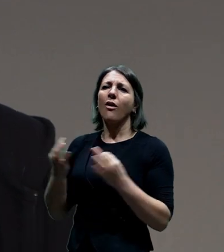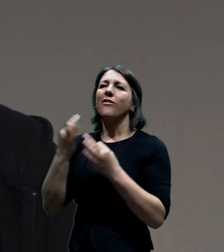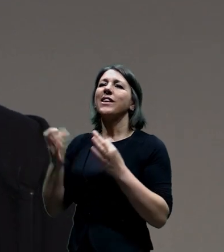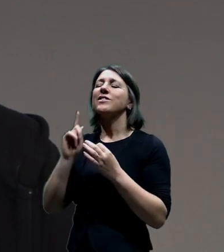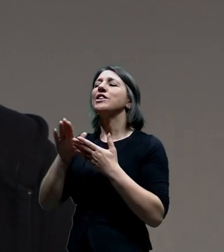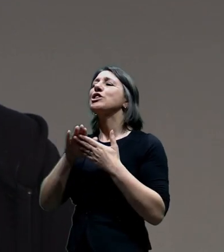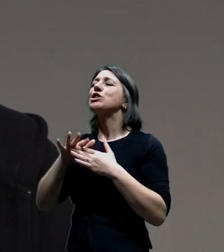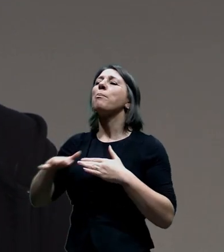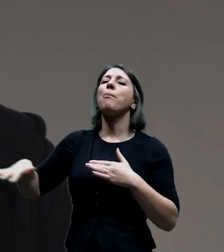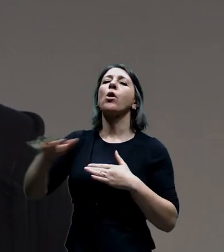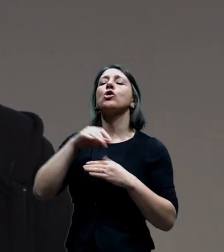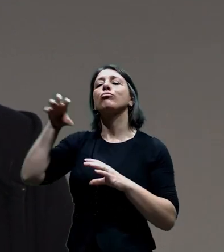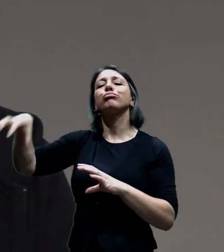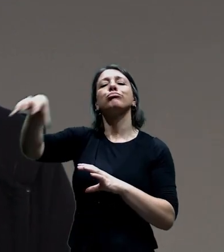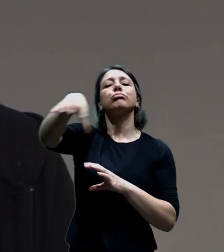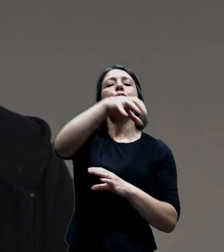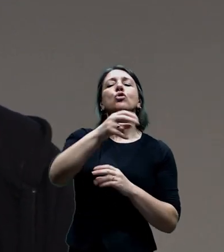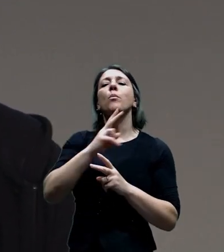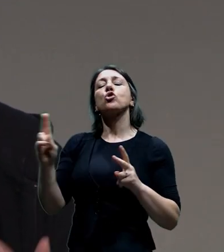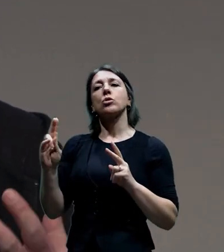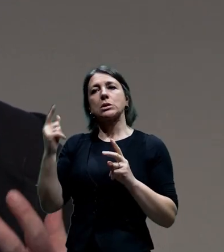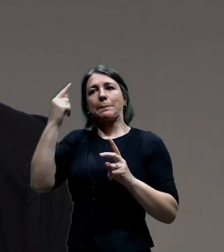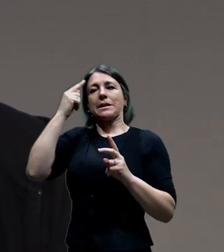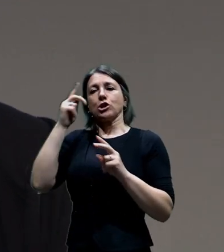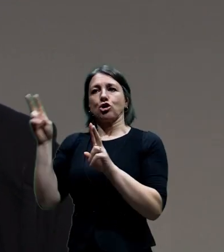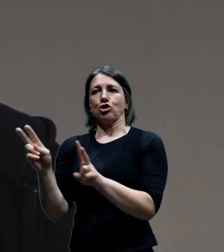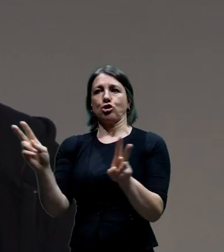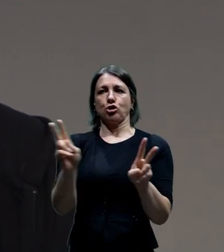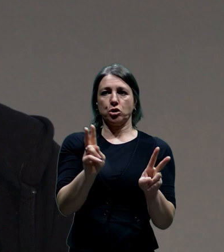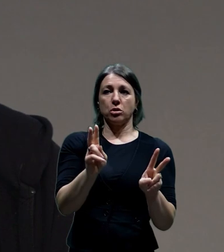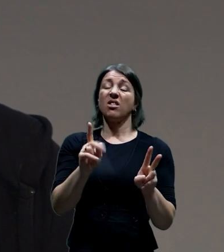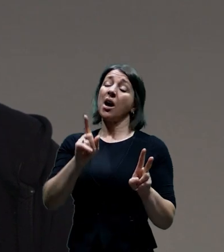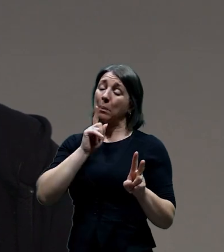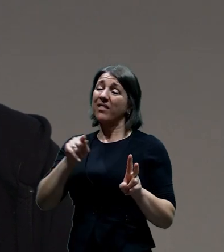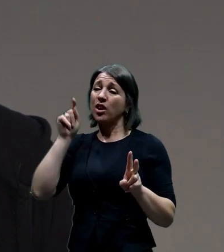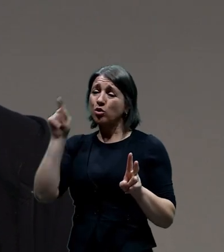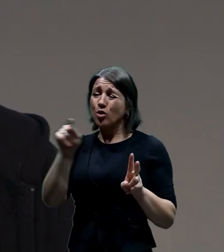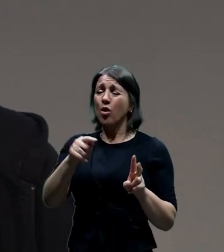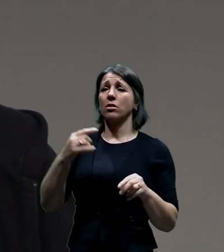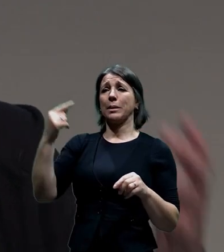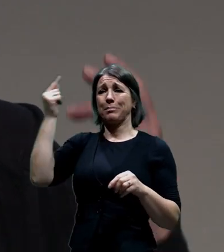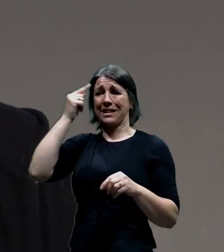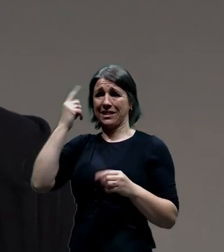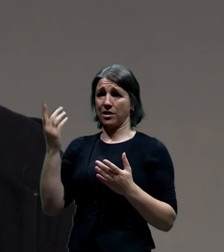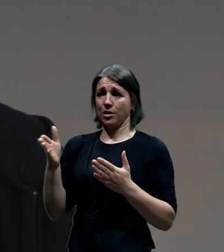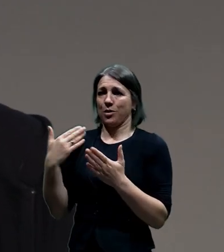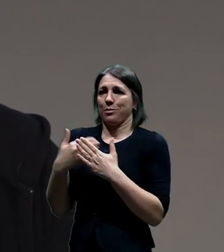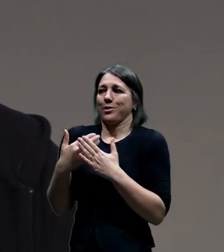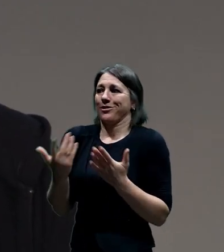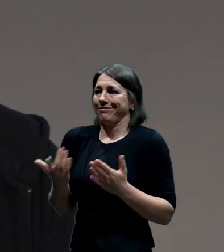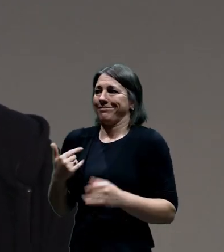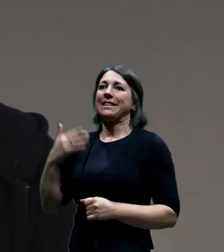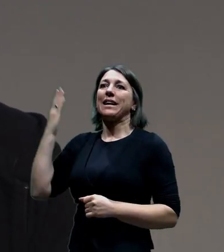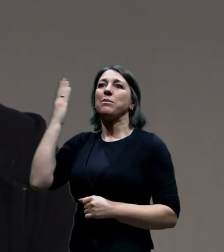společnost má k dispozici. A myslím si, že to opravdu stojí všechno za zamišlení. Proto byla vlastně tato alternativa, která se